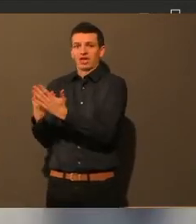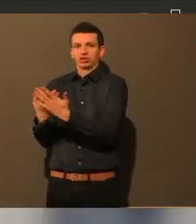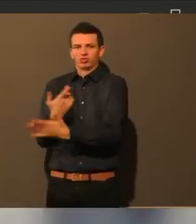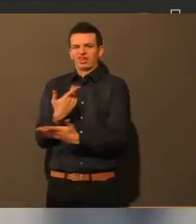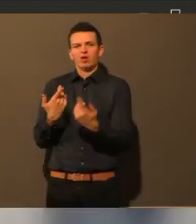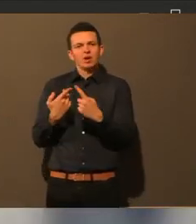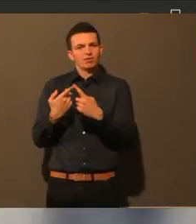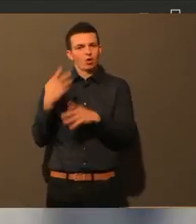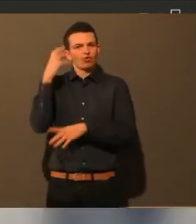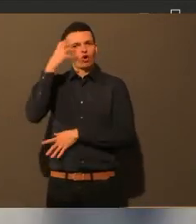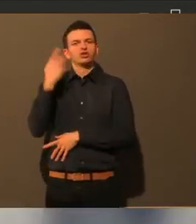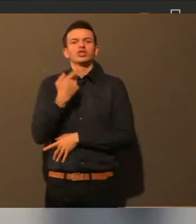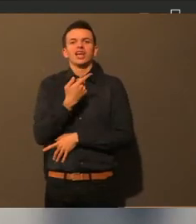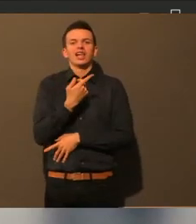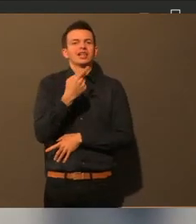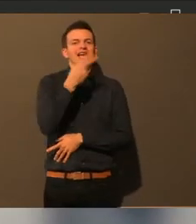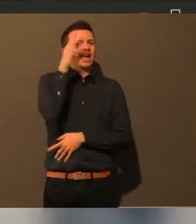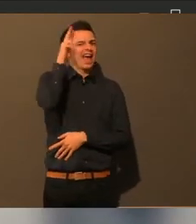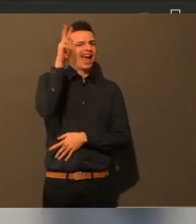funktioniert nicht.